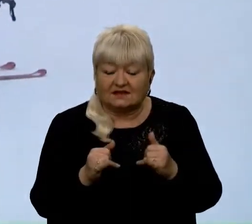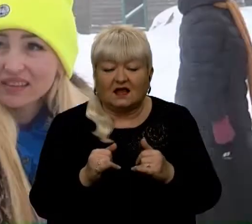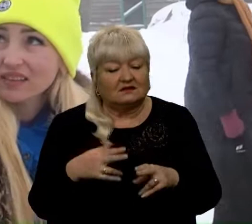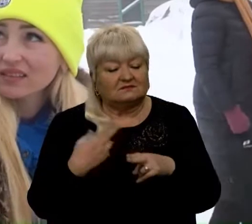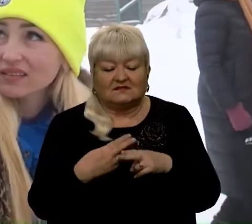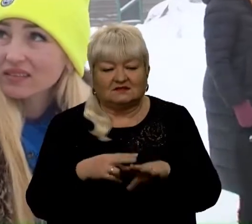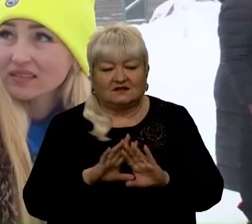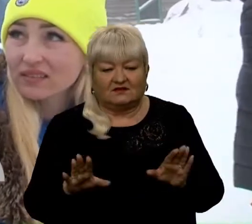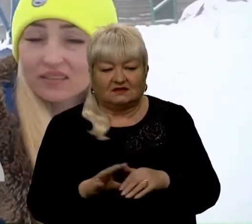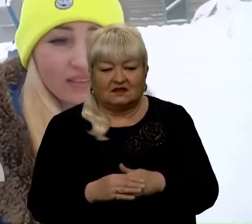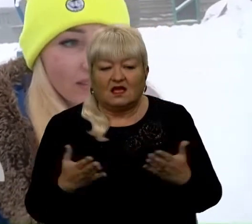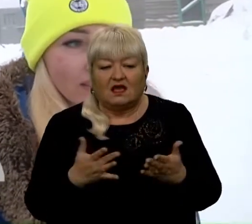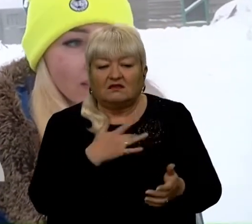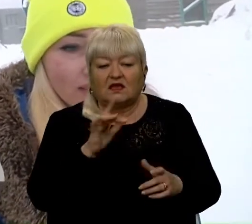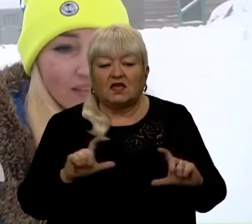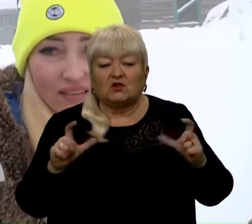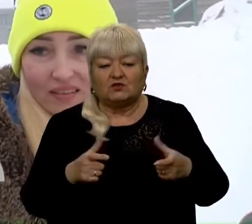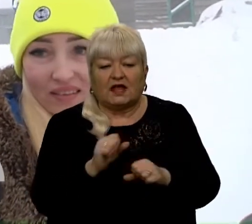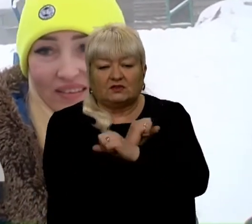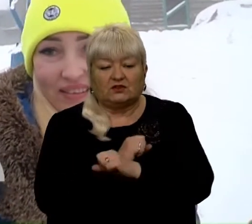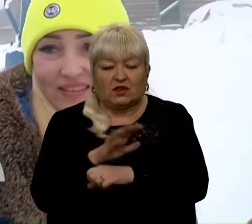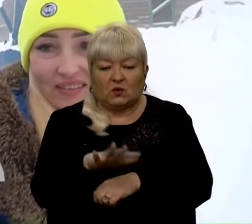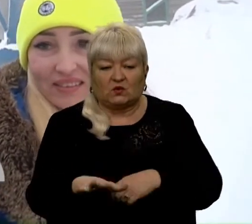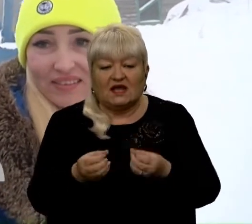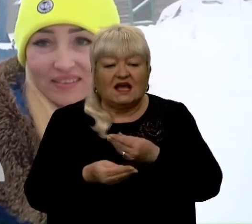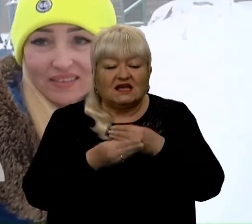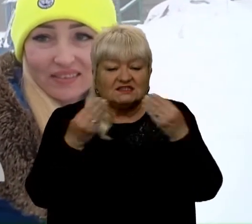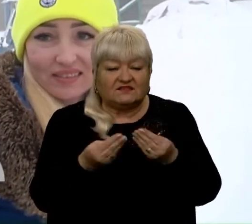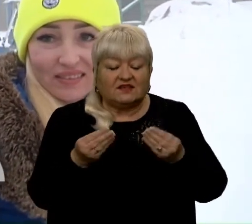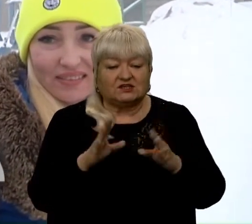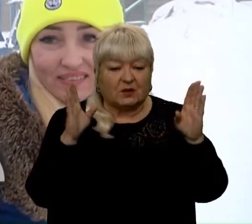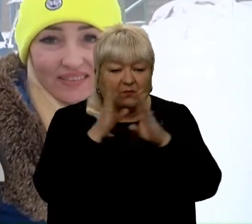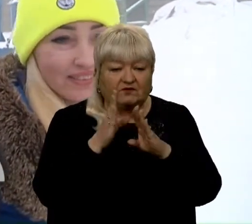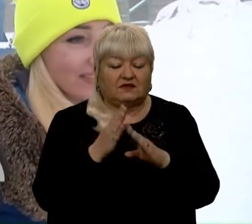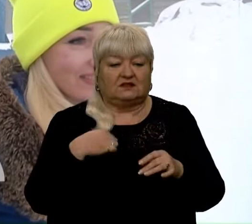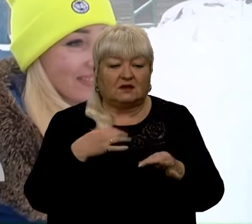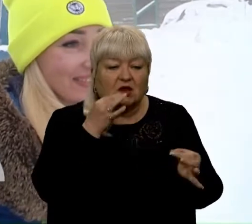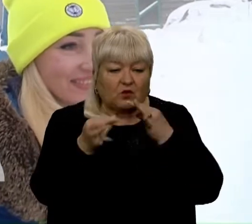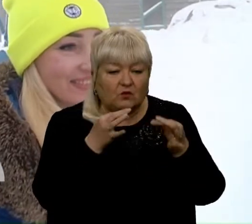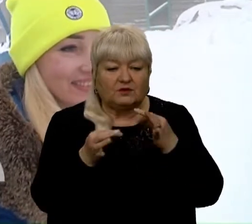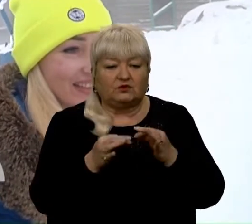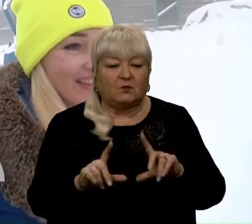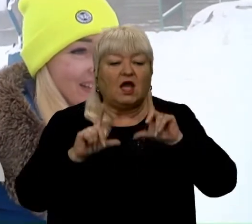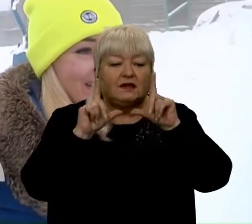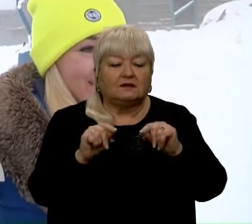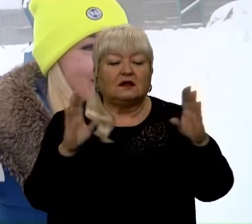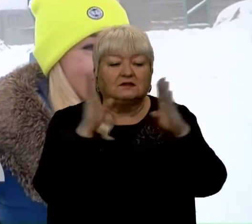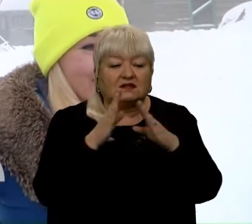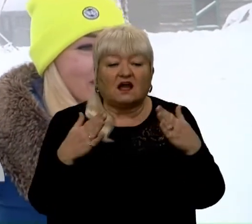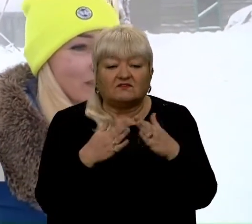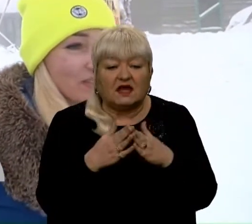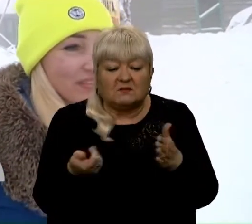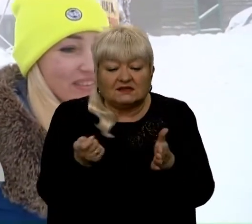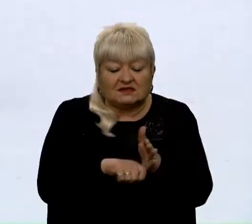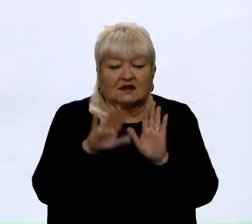завада. Такий локдаун на курорті. Тут свіже повітря, треба дихати. Наоборот, рекомендуємо їхати дихати, а не в хаті. В хаті закрити,